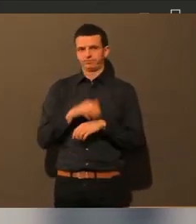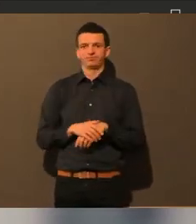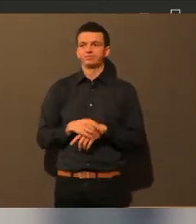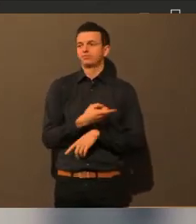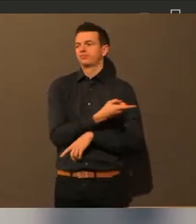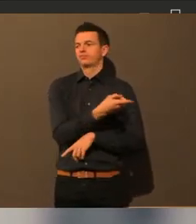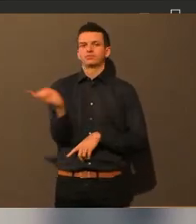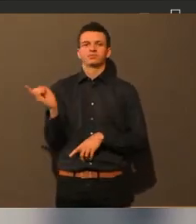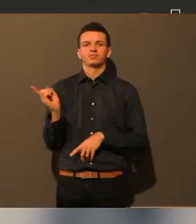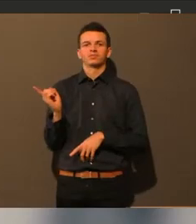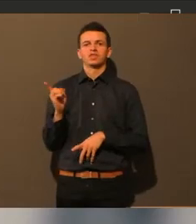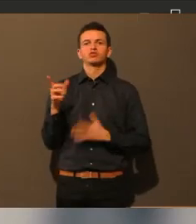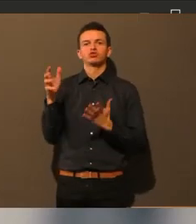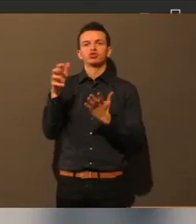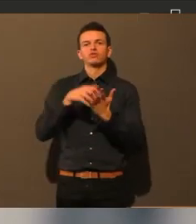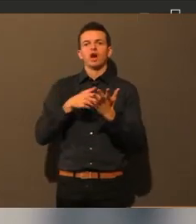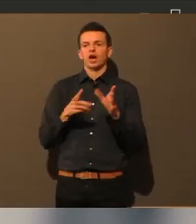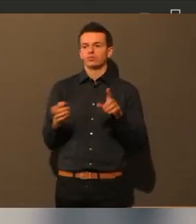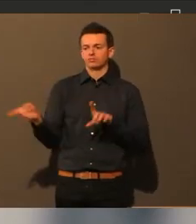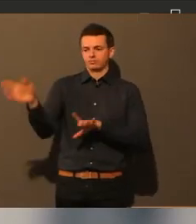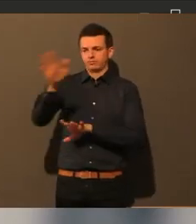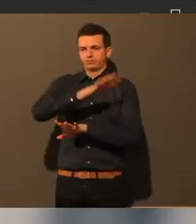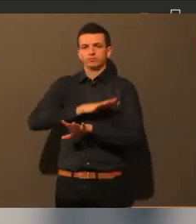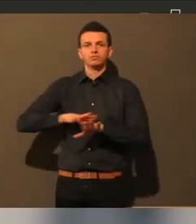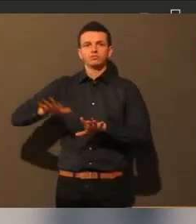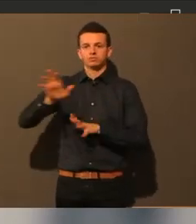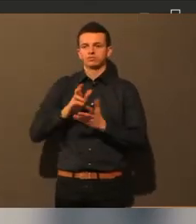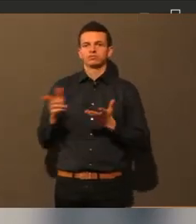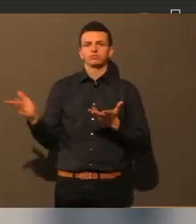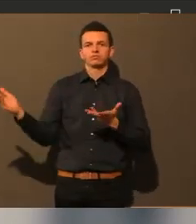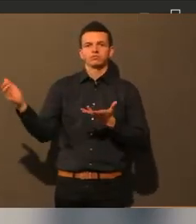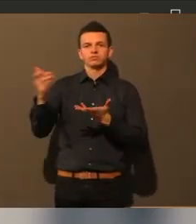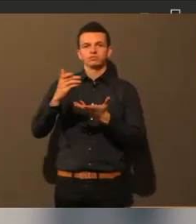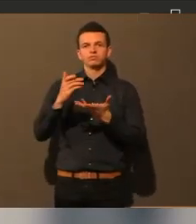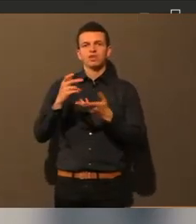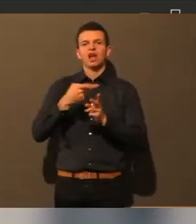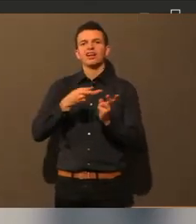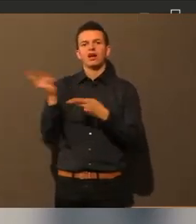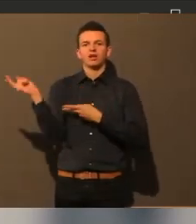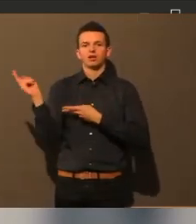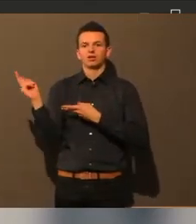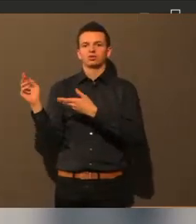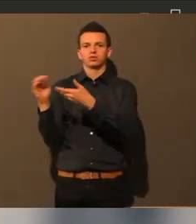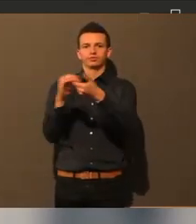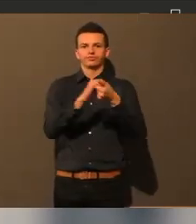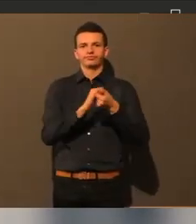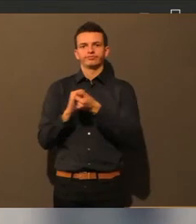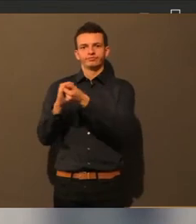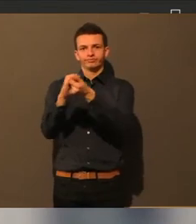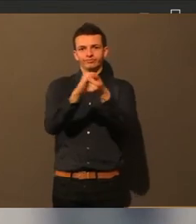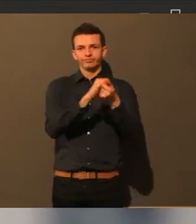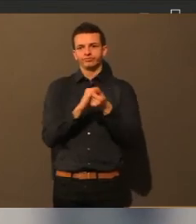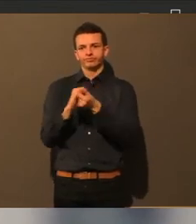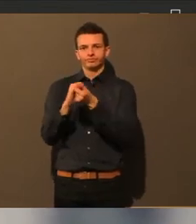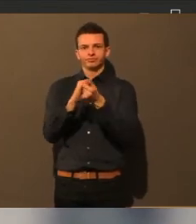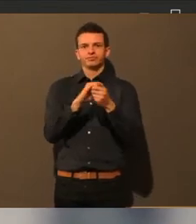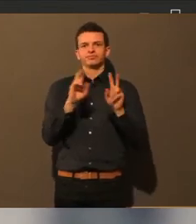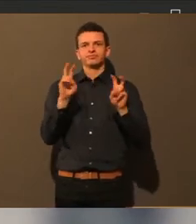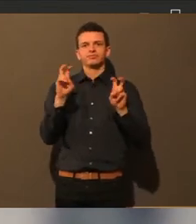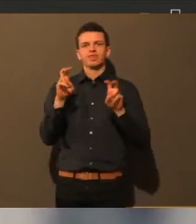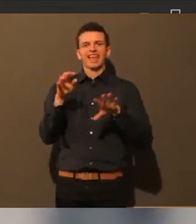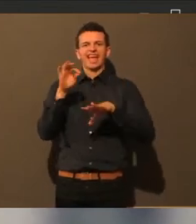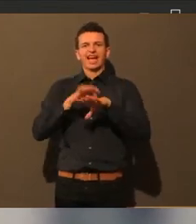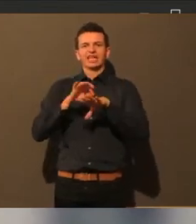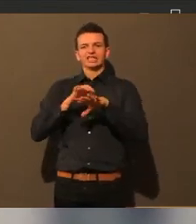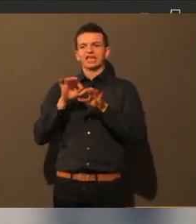ganz Schwaben sogenannte ärztliche Leiter im Katastrophenschutz bestellt